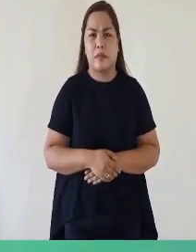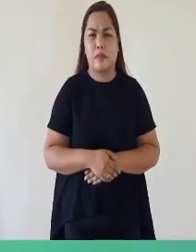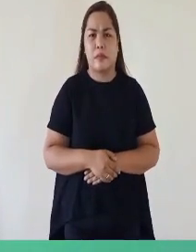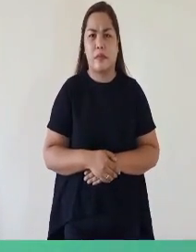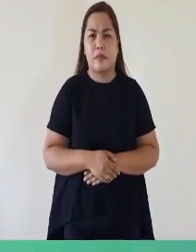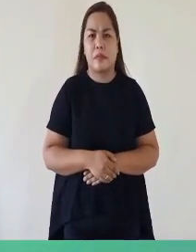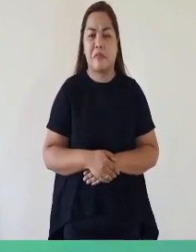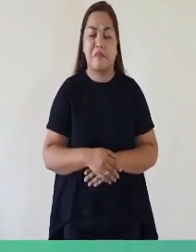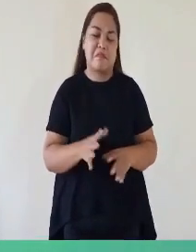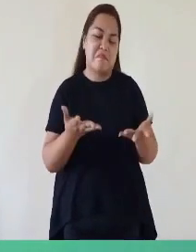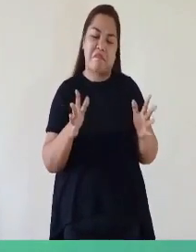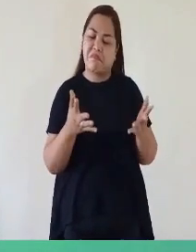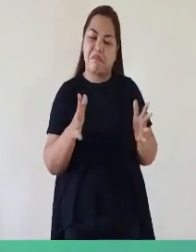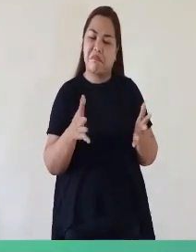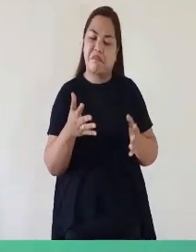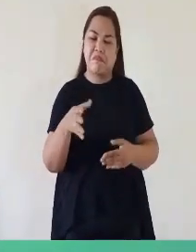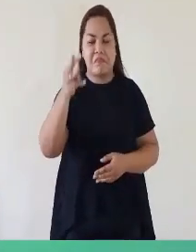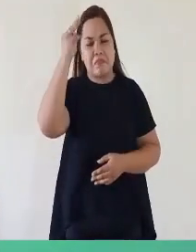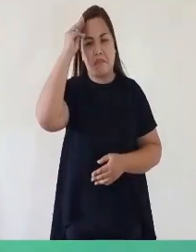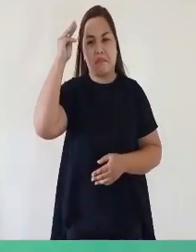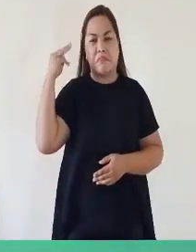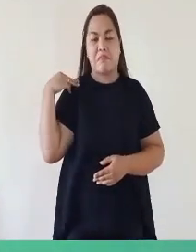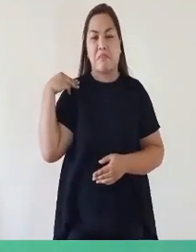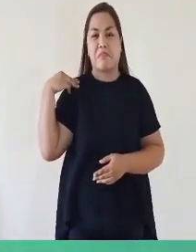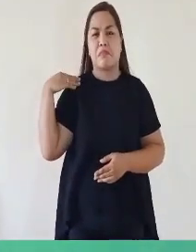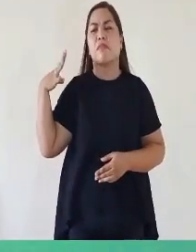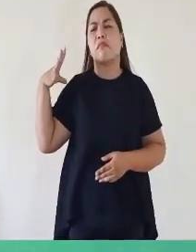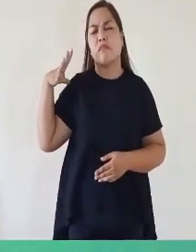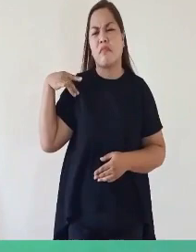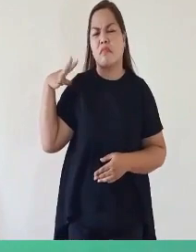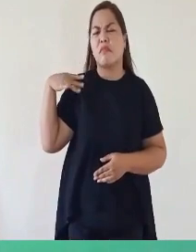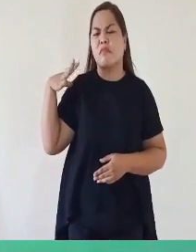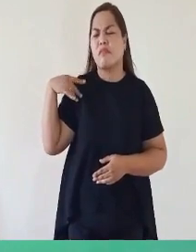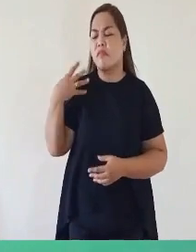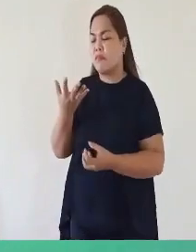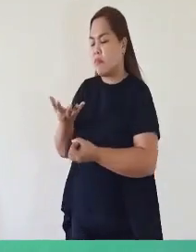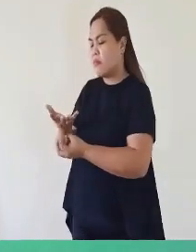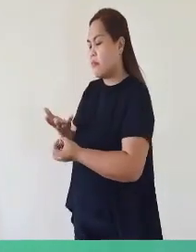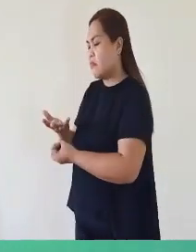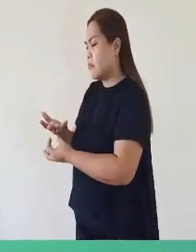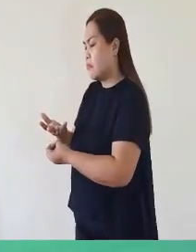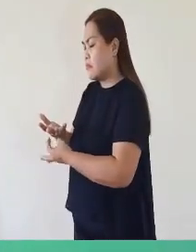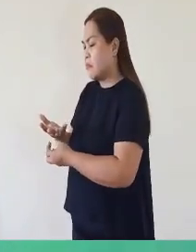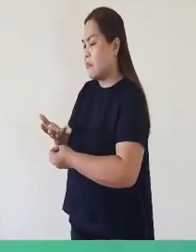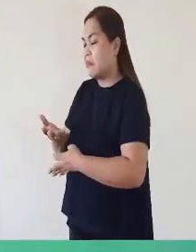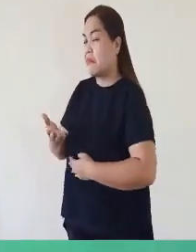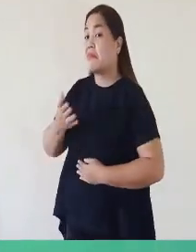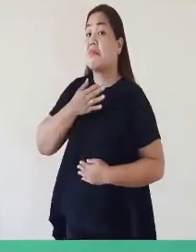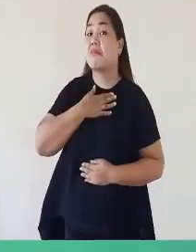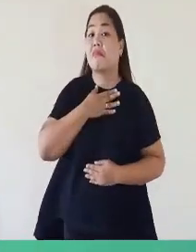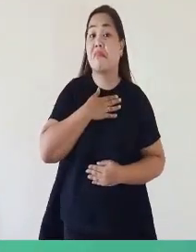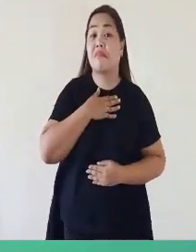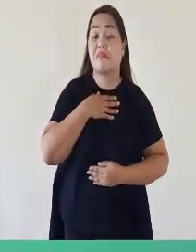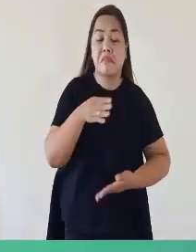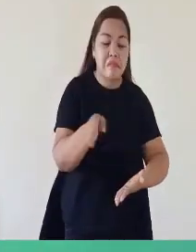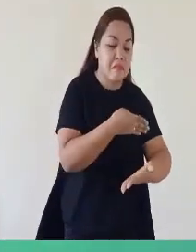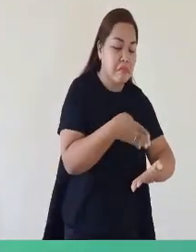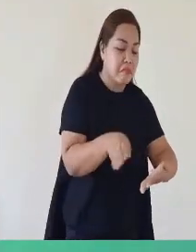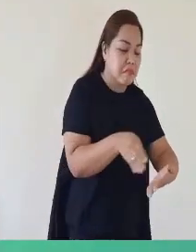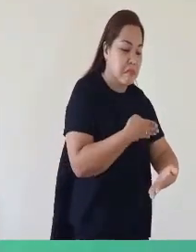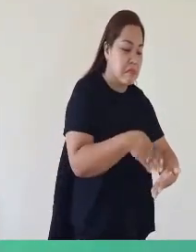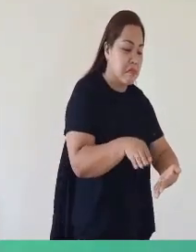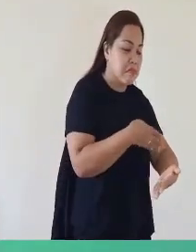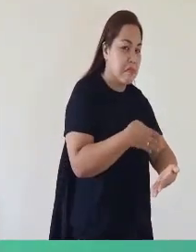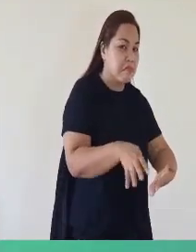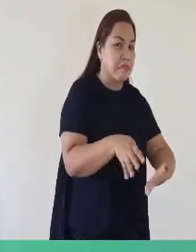Wala pa, Maya Mamaya na akong magluluto At ako'y At nagwawalis pa